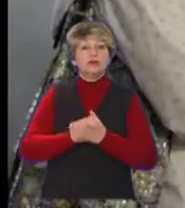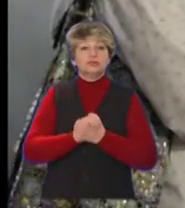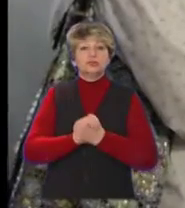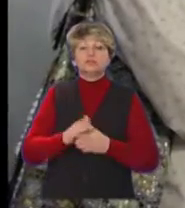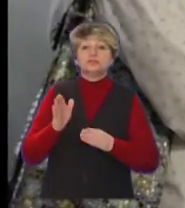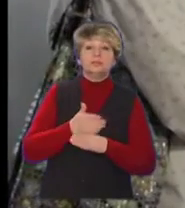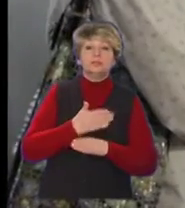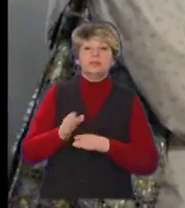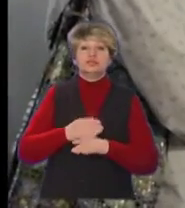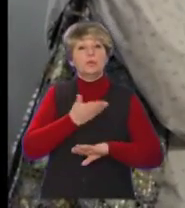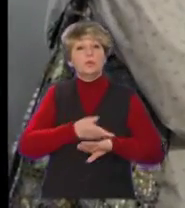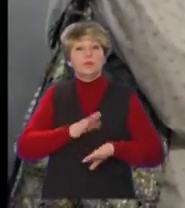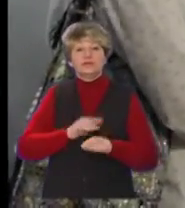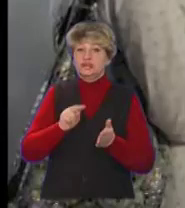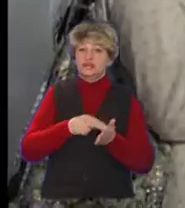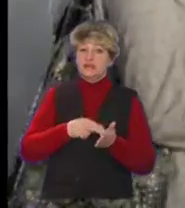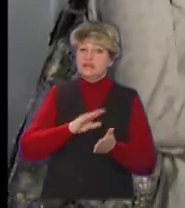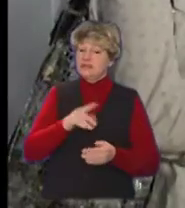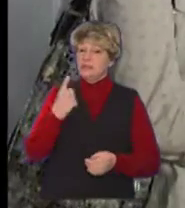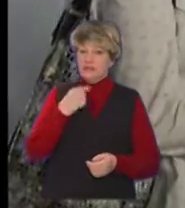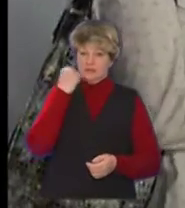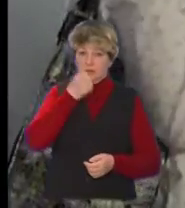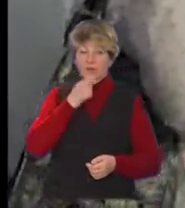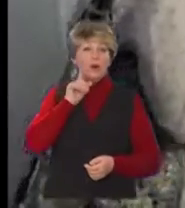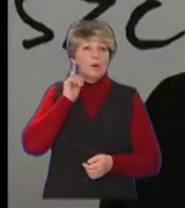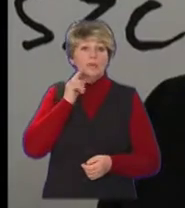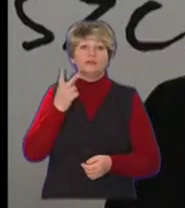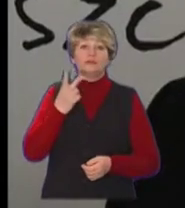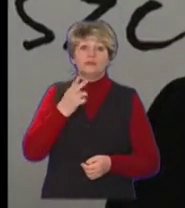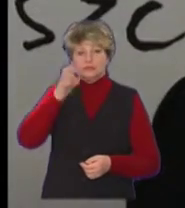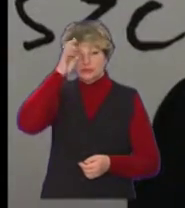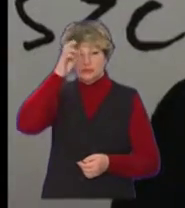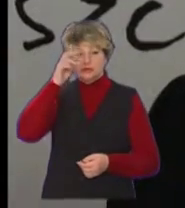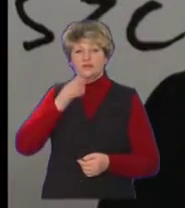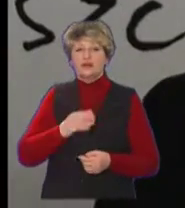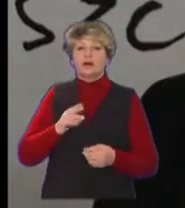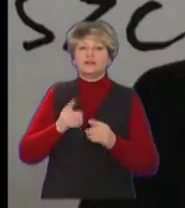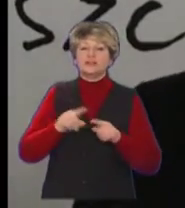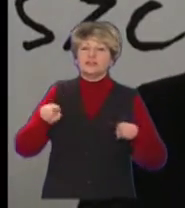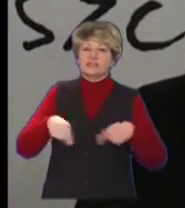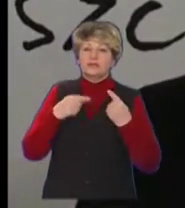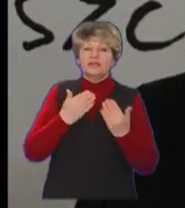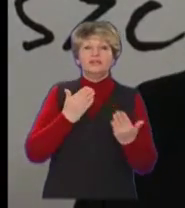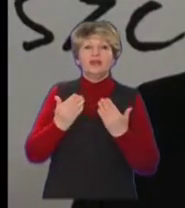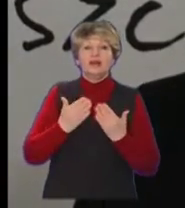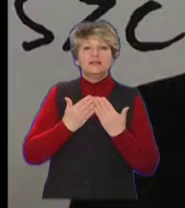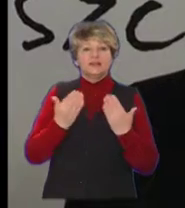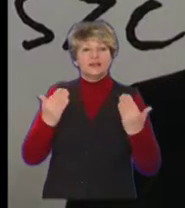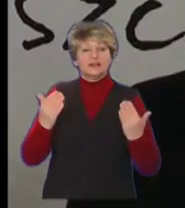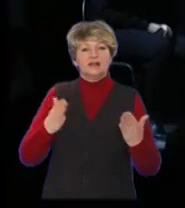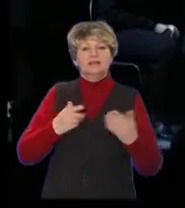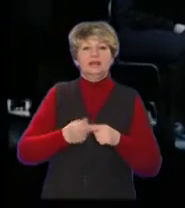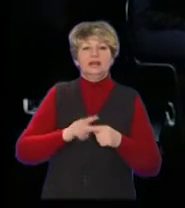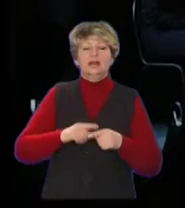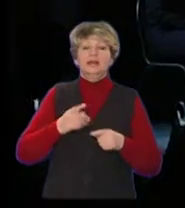Дружба між Бидгощем та Черкасами триває не перший рік. Молодь обох країн успішно створює театральні постановки та презентує їх в різних